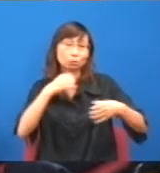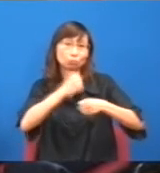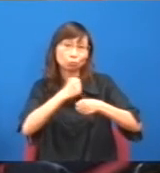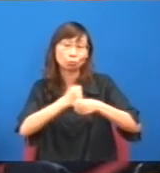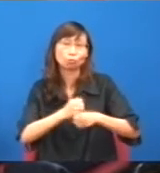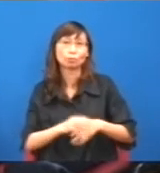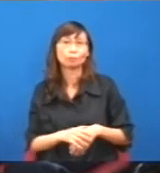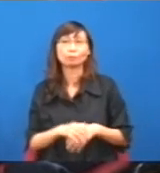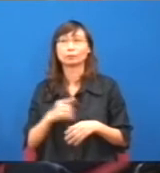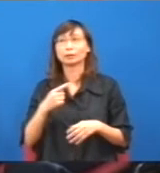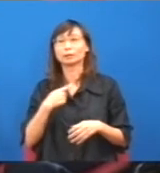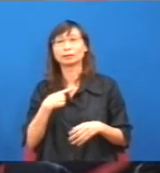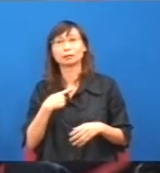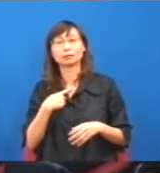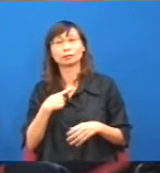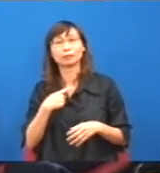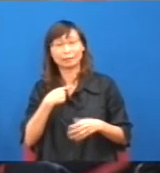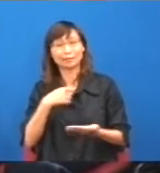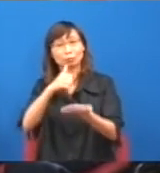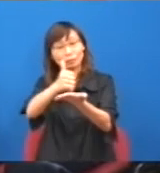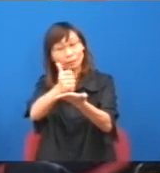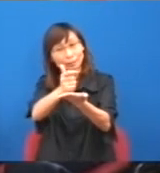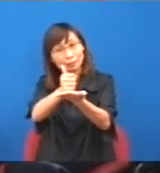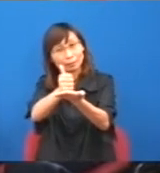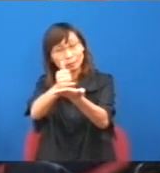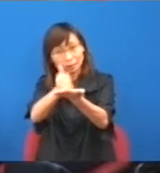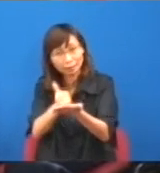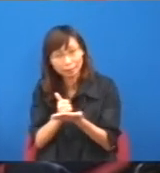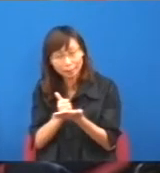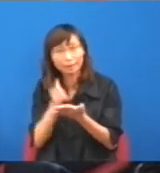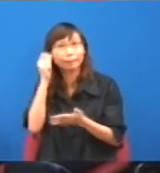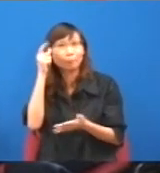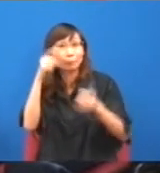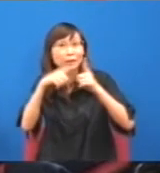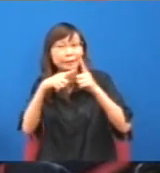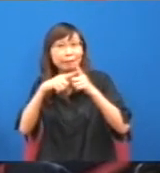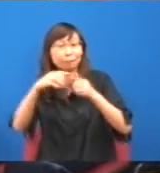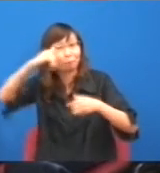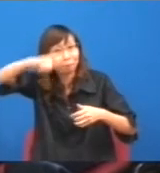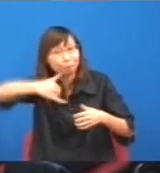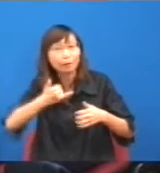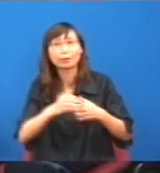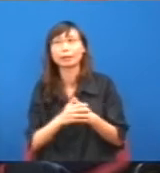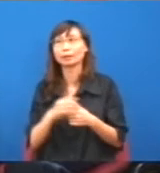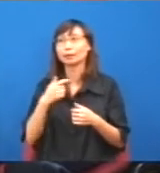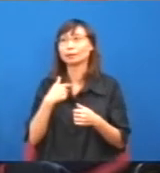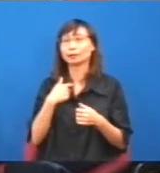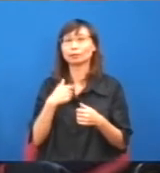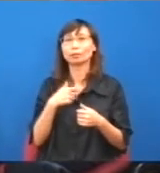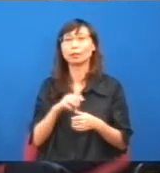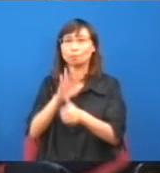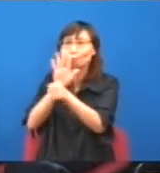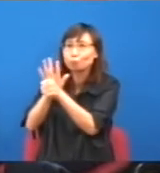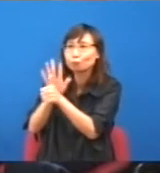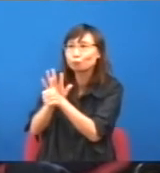現在說就是,要請一些特別的人回來,所以,立法會就,要那些同事特別,這樣實施他們,